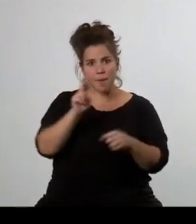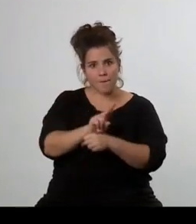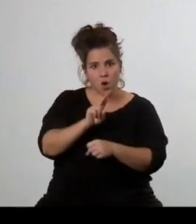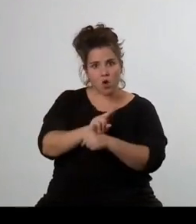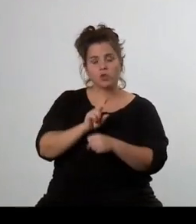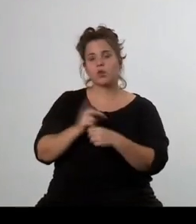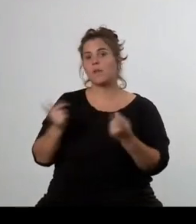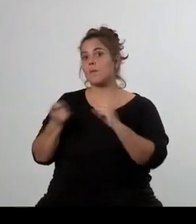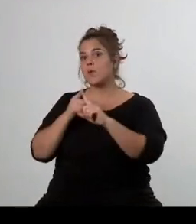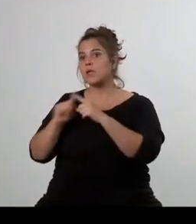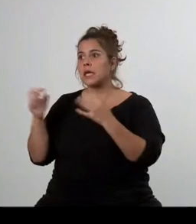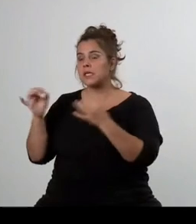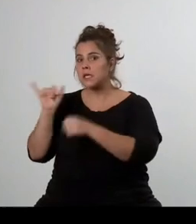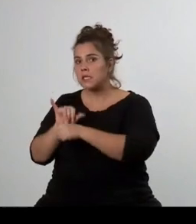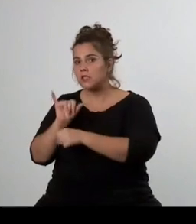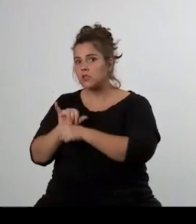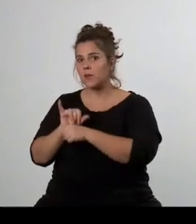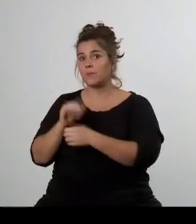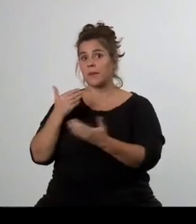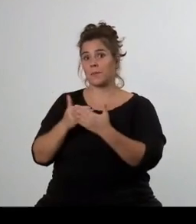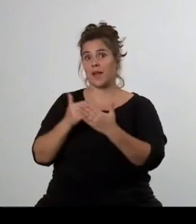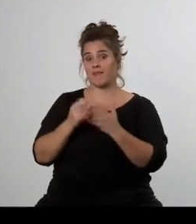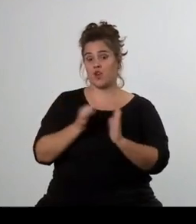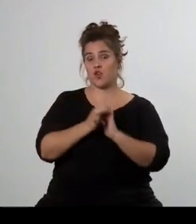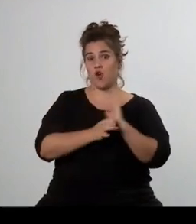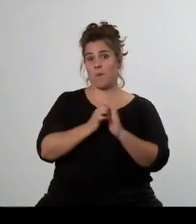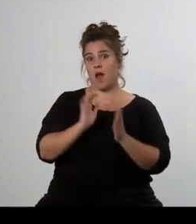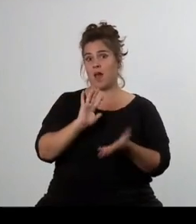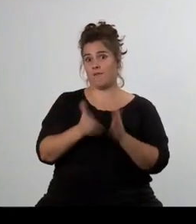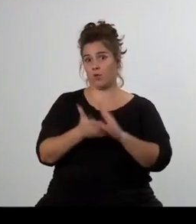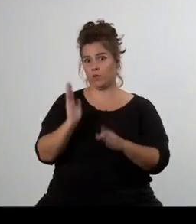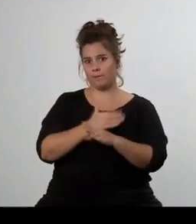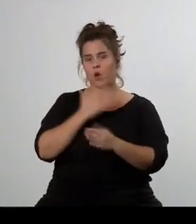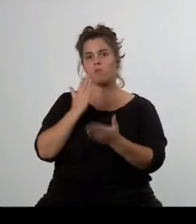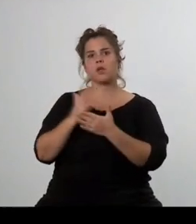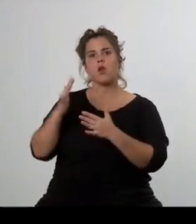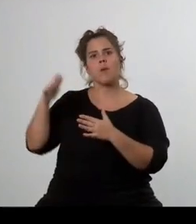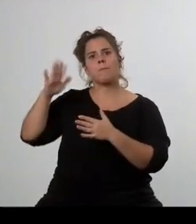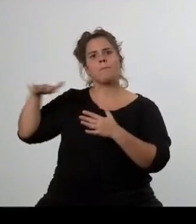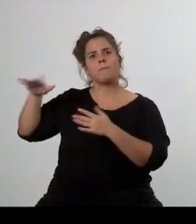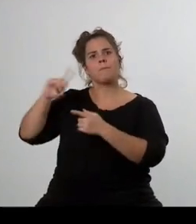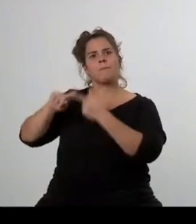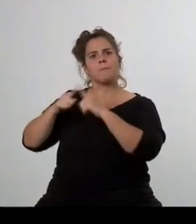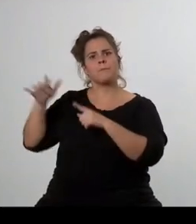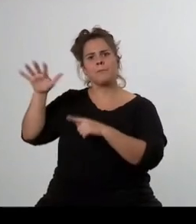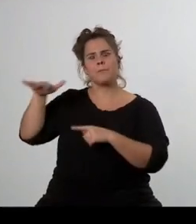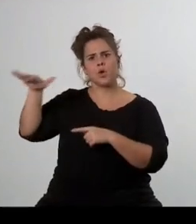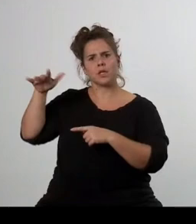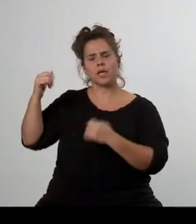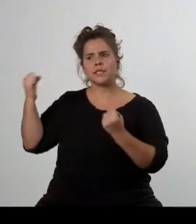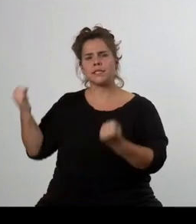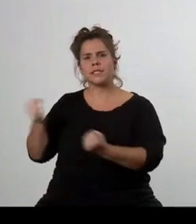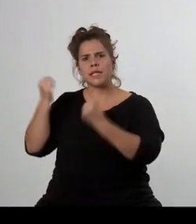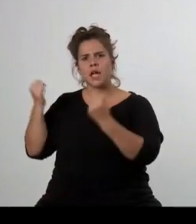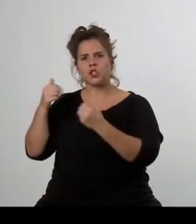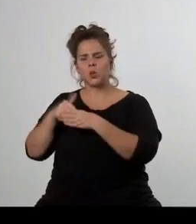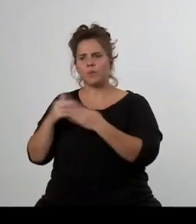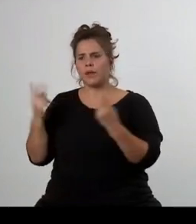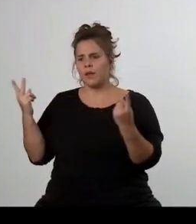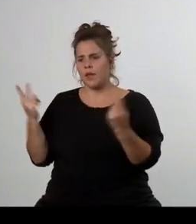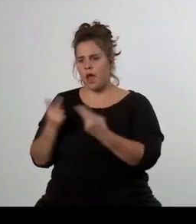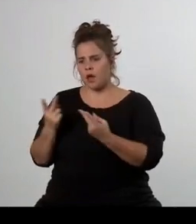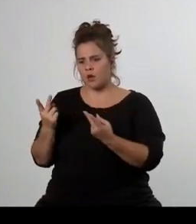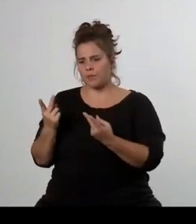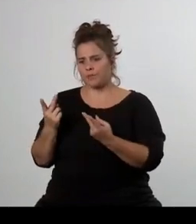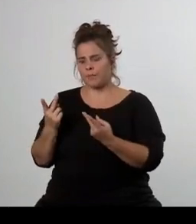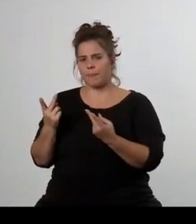řešit. A v té době vznikly politici, kteří svým způsobem vedli k tomu, že ta politika vyčpila, že se